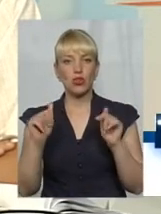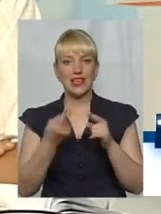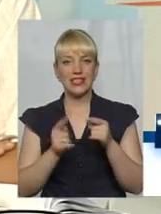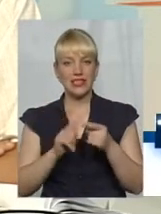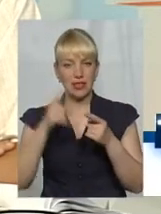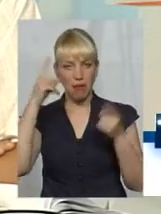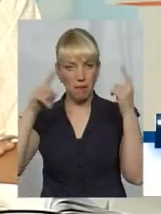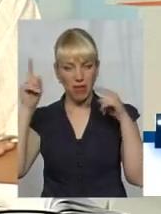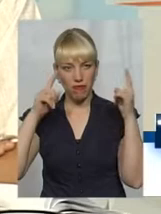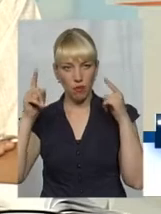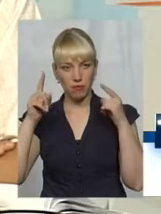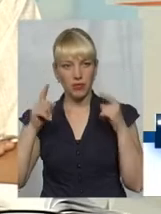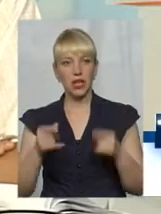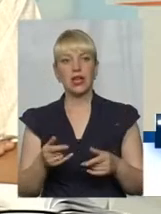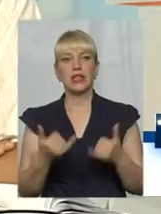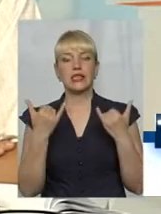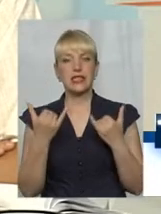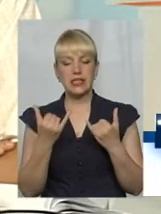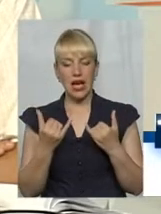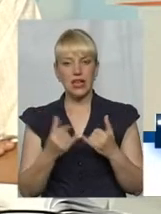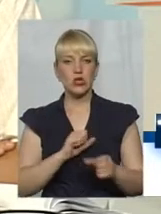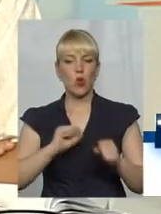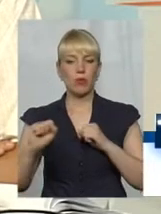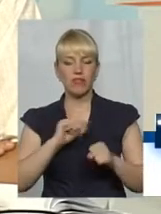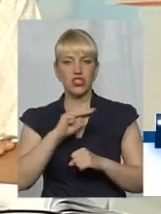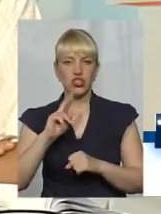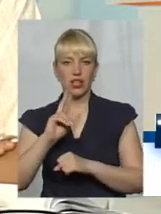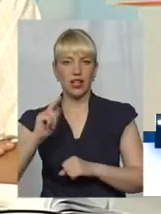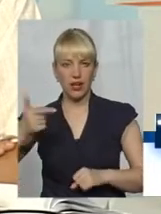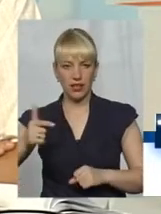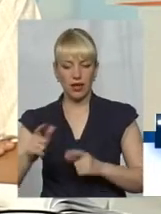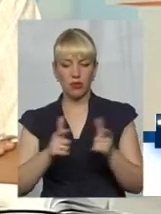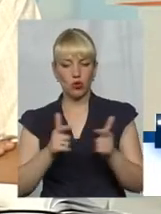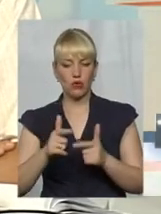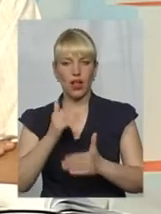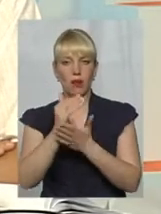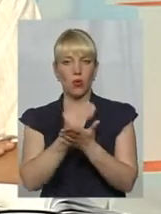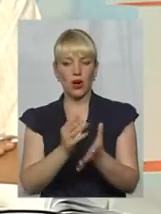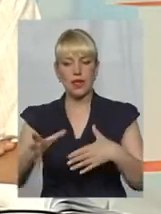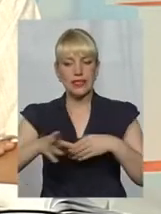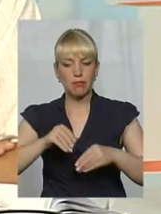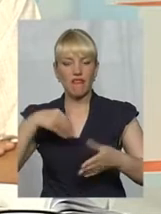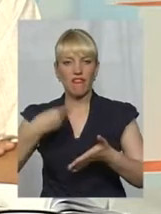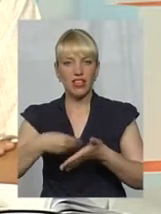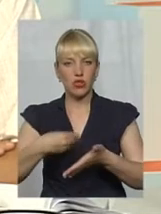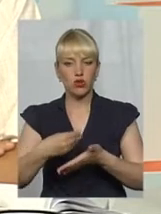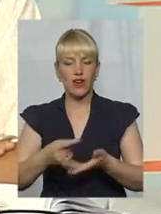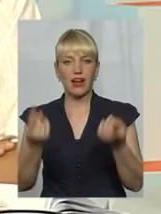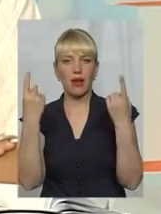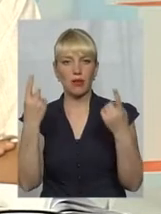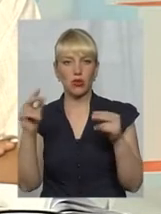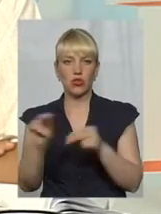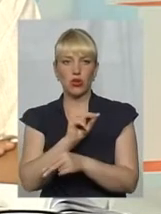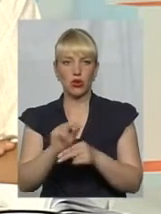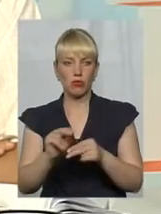міфом, зараз управління житлового комунального створства підготувала програму співфінансування капітального ремонту житла у багатоквартирних